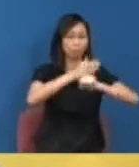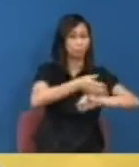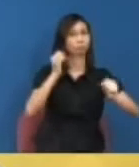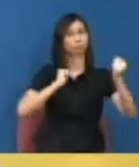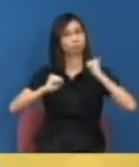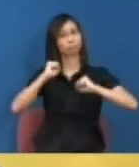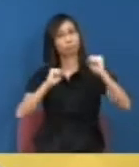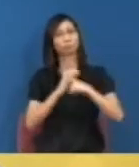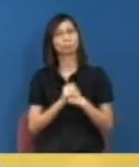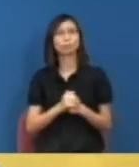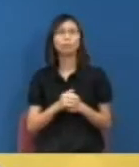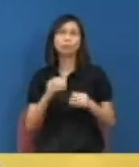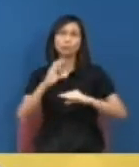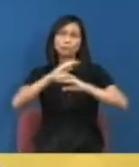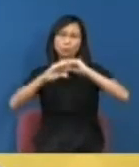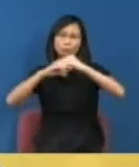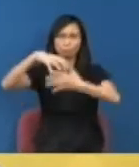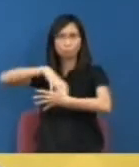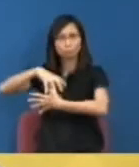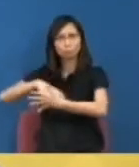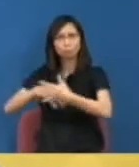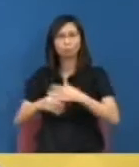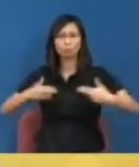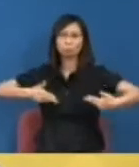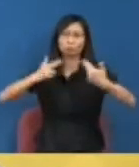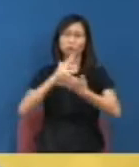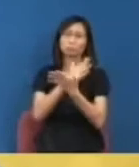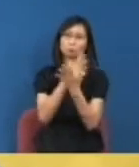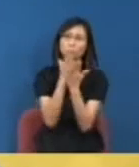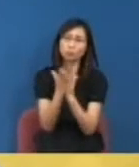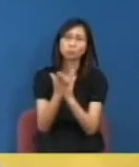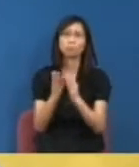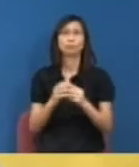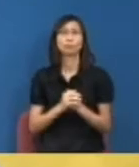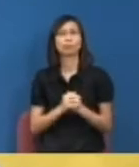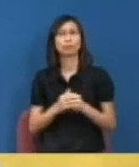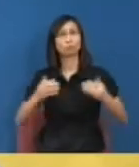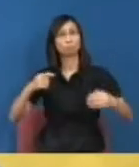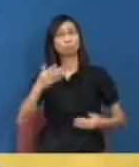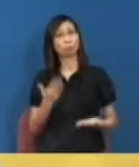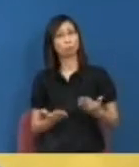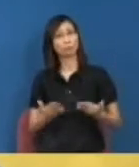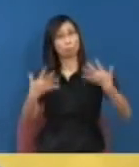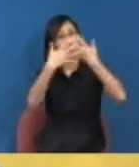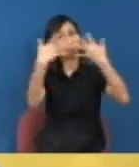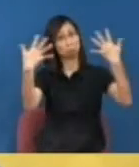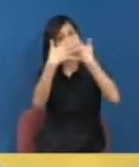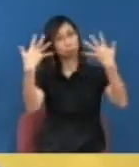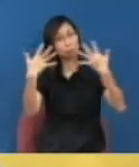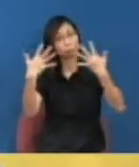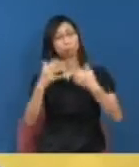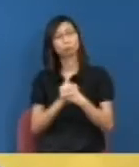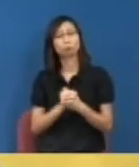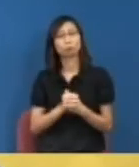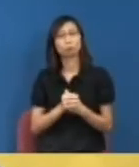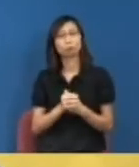制裏面近年隨著社交媒體或網絡崛起之後學生會這個